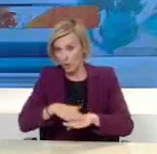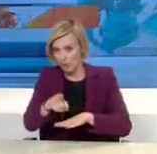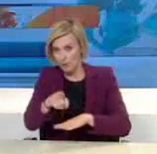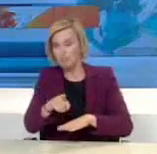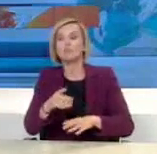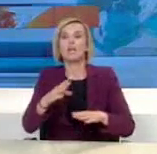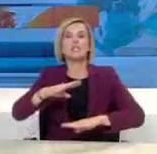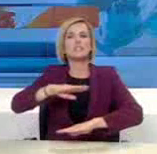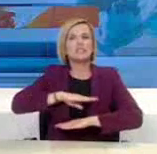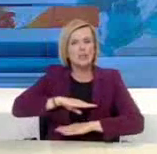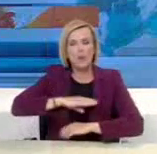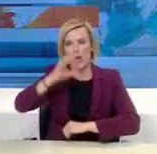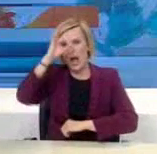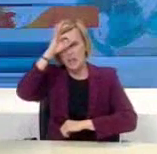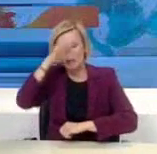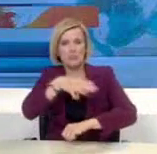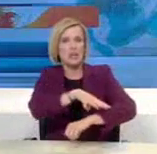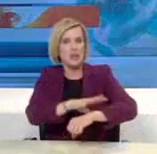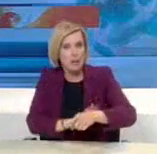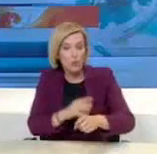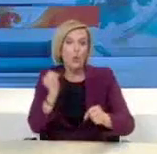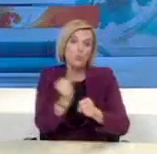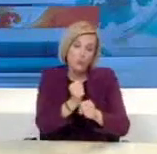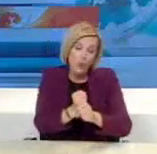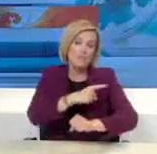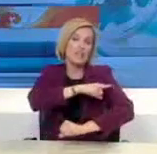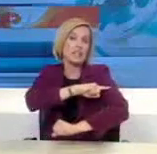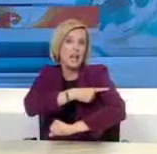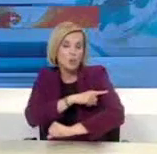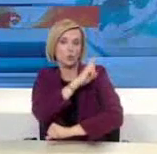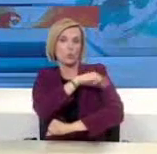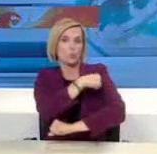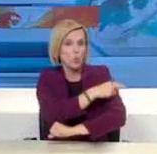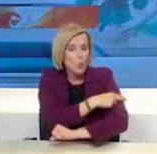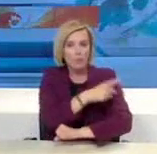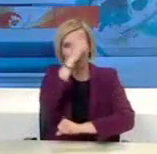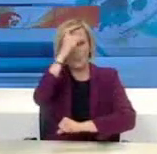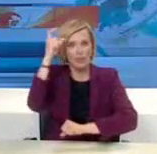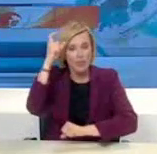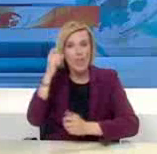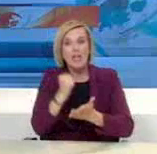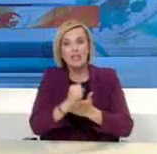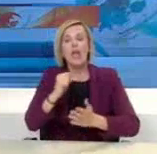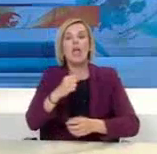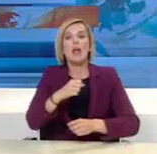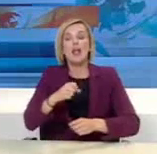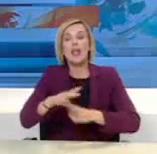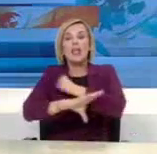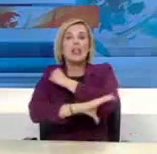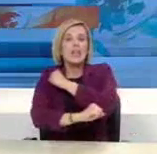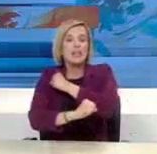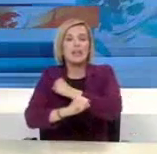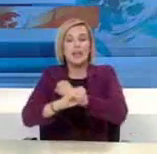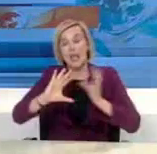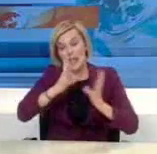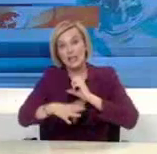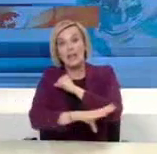σώματα ασφαλείας και τις ένοπλες δυνάμεις καθώς και το ιατρικό και νοσηλευτικό προσωπικό και το εξοδοτημένο προσωπικό της Γενικής Γραμματείας Πολιτικής